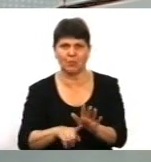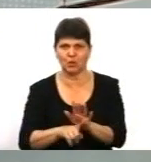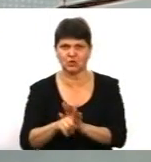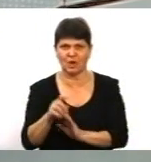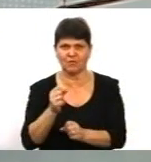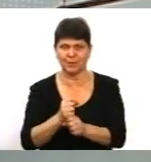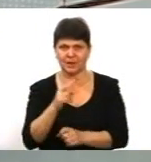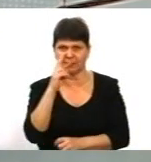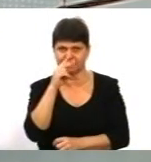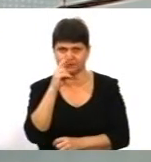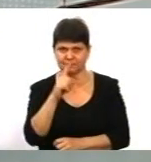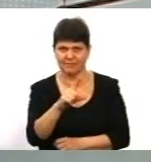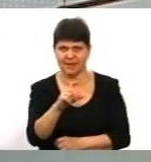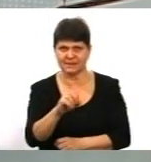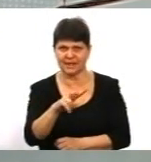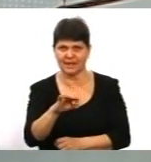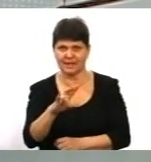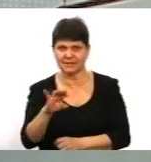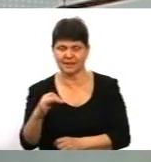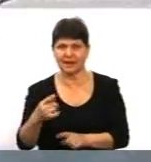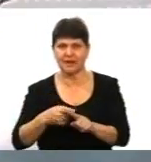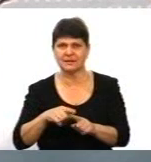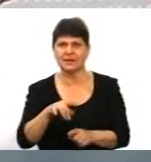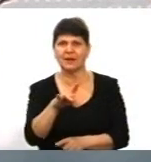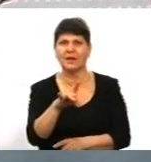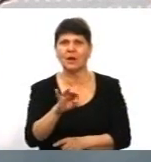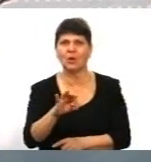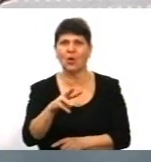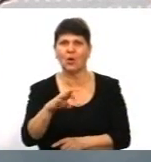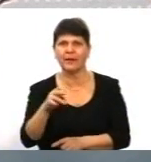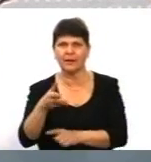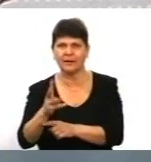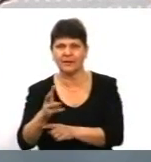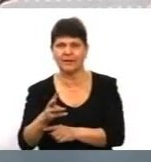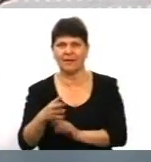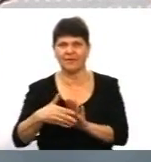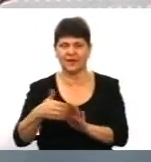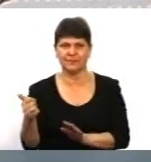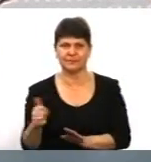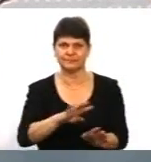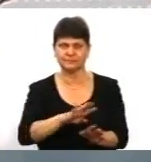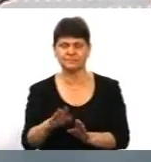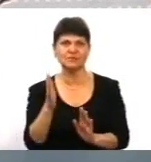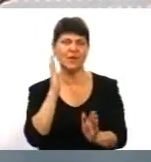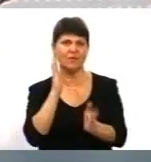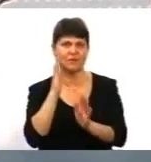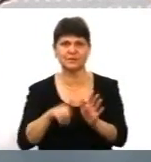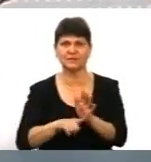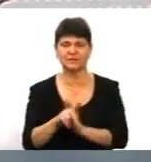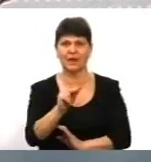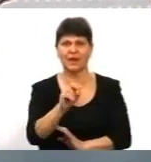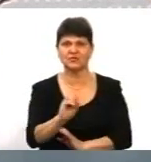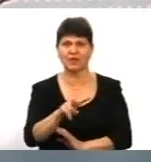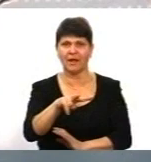роликами, з цими викликами незрозумілими. У соцмережі Фейсбук стартував челендж стосовно дебатів. Я